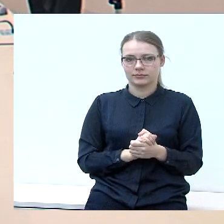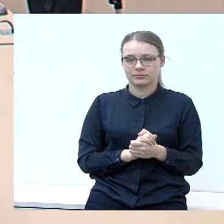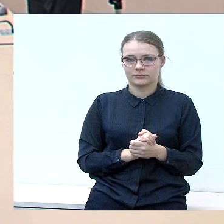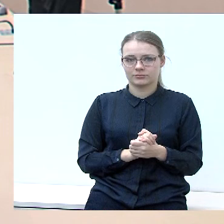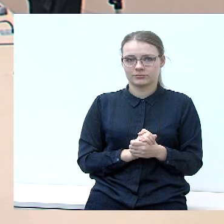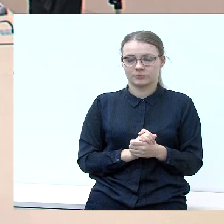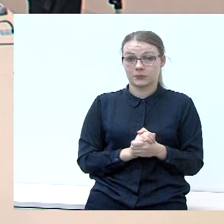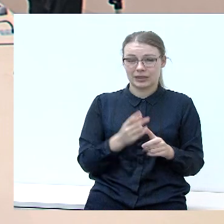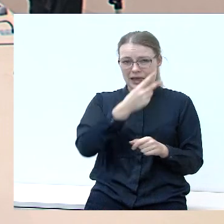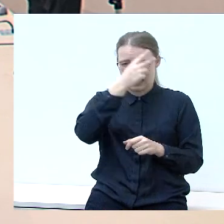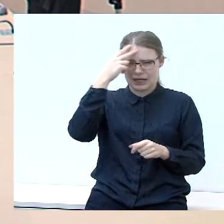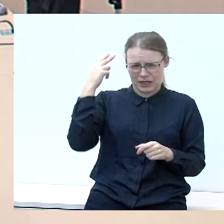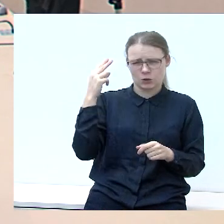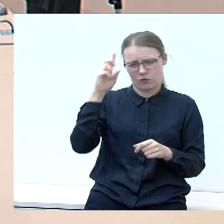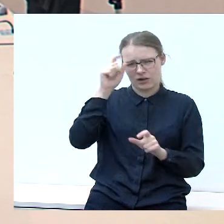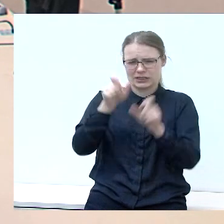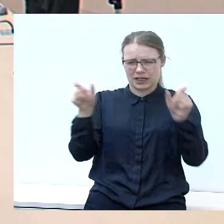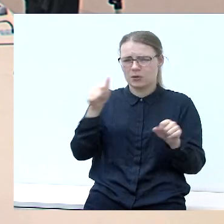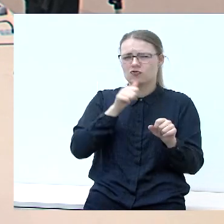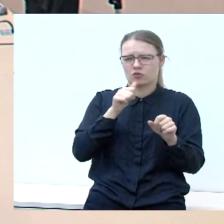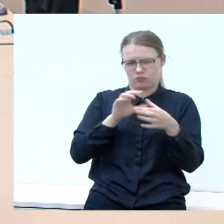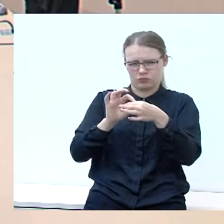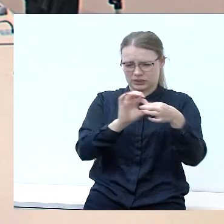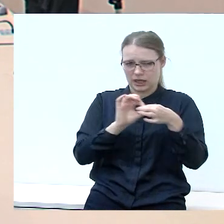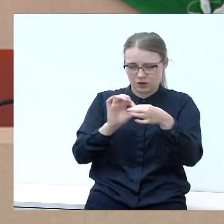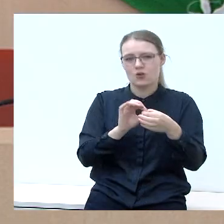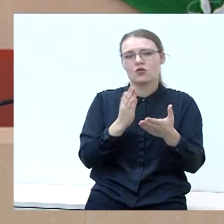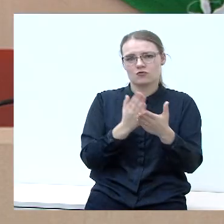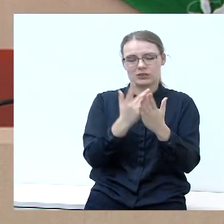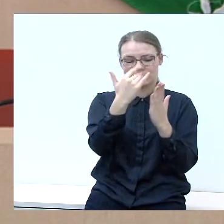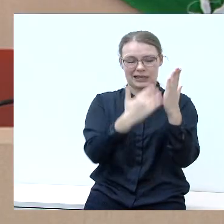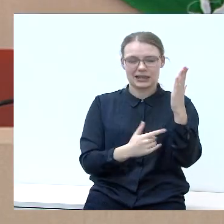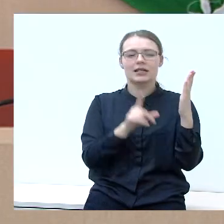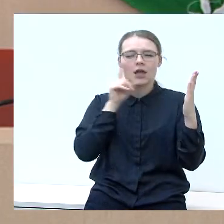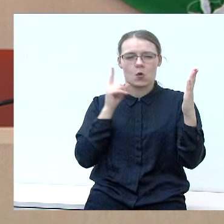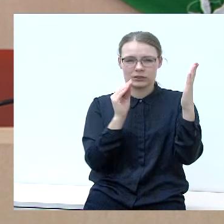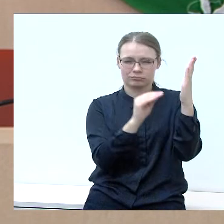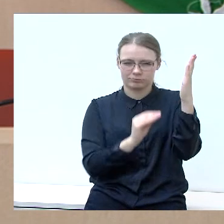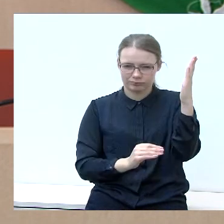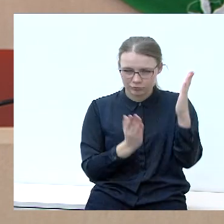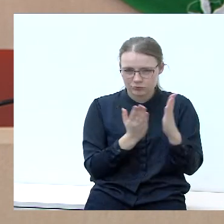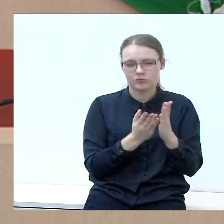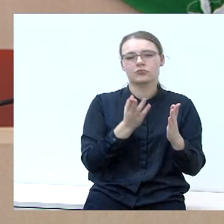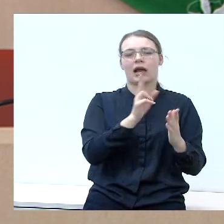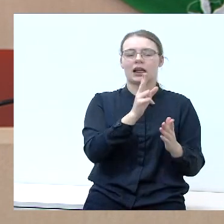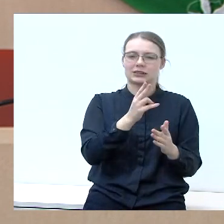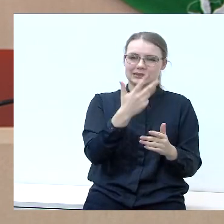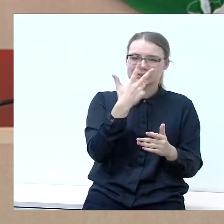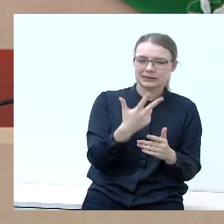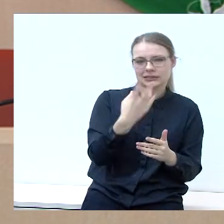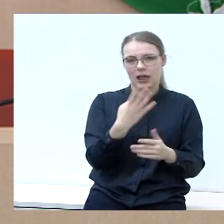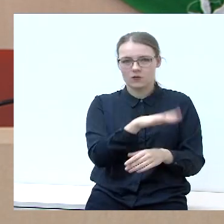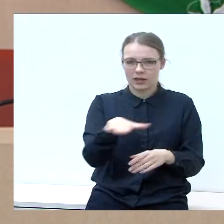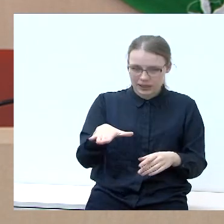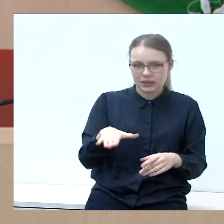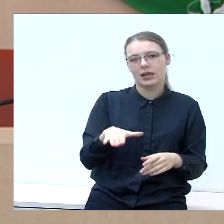Lietuvos valstiečių ir žalių sangos ar še yra daug jaunų žmonių, daug jaunų žmonių auginančių po tris, po keturis vaikus, tai yra